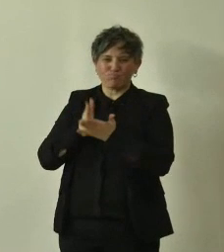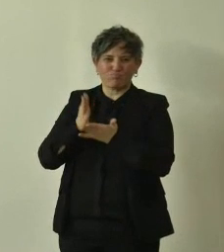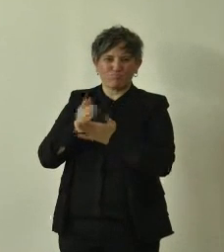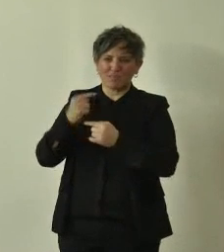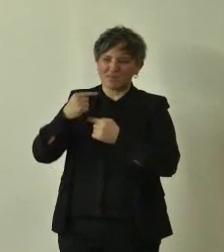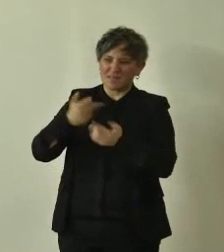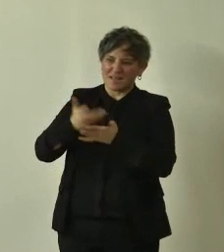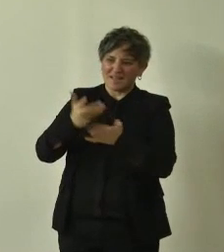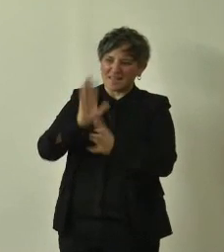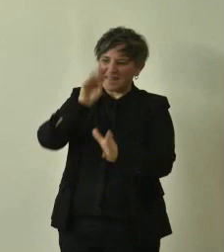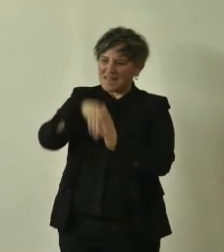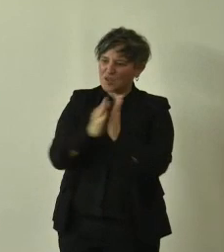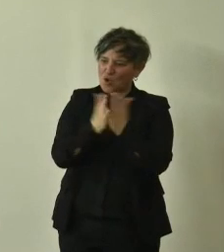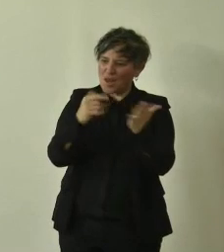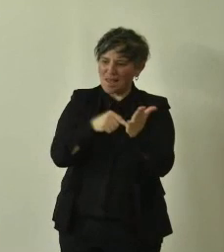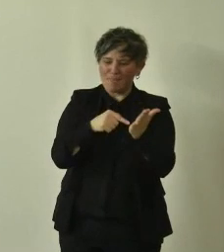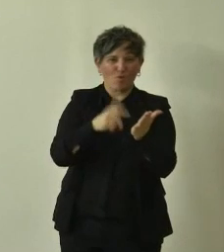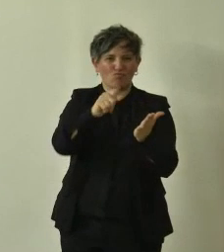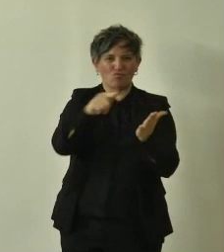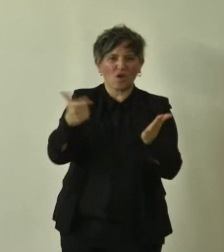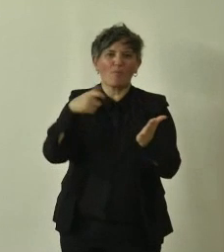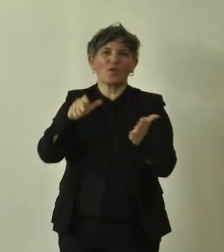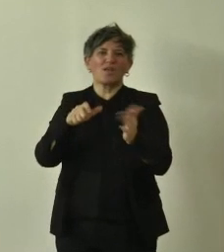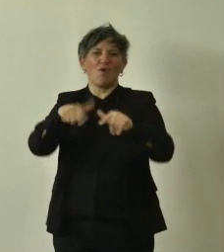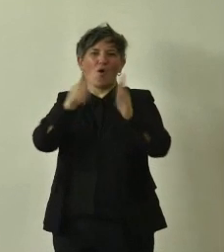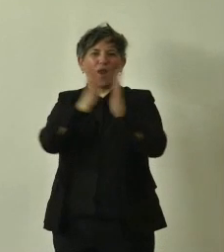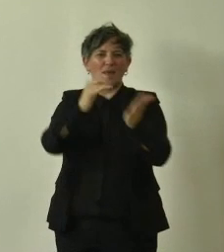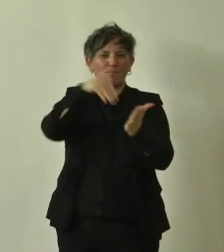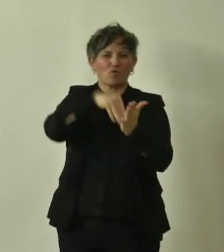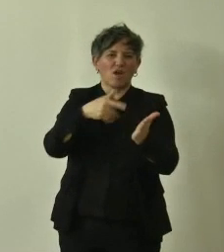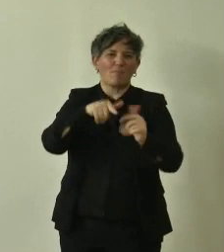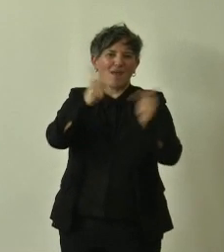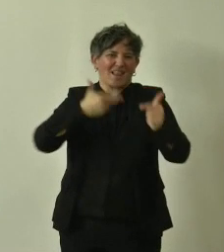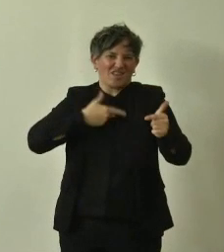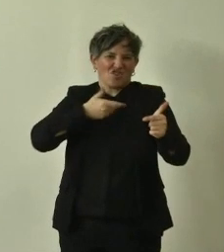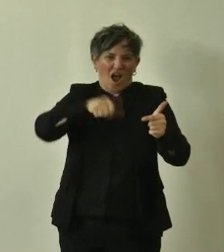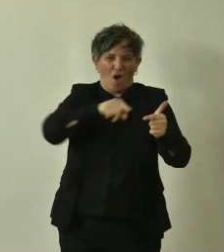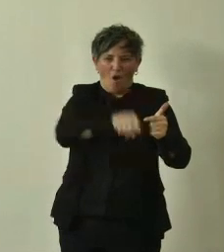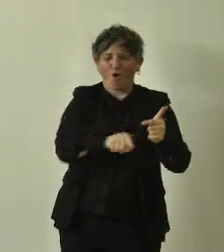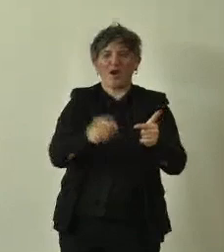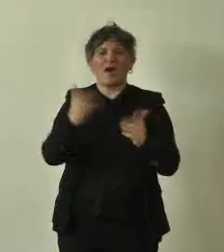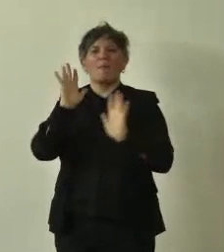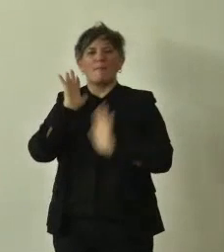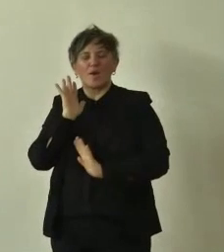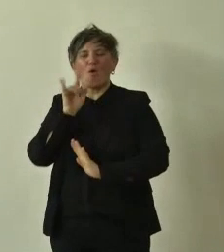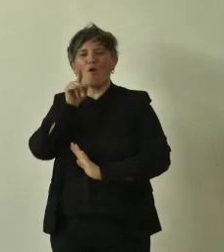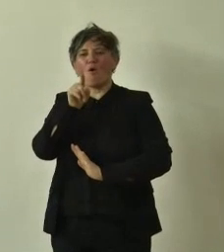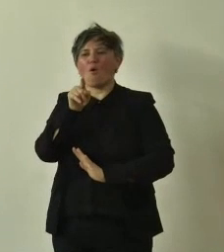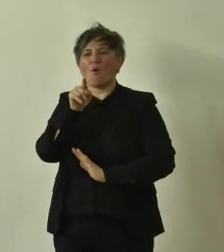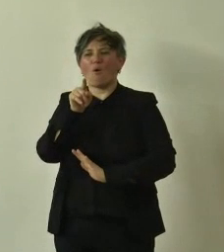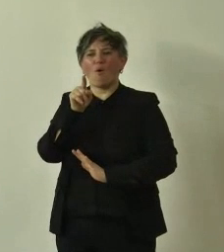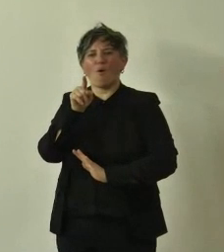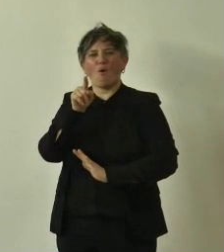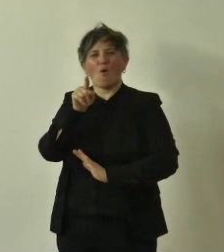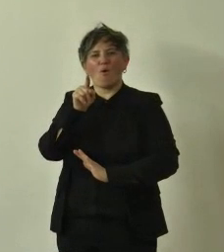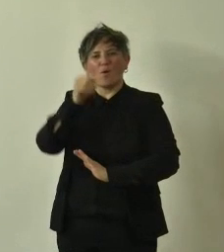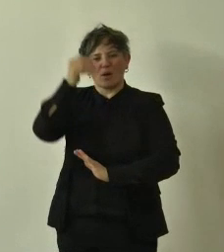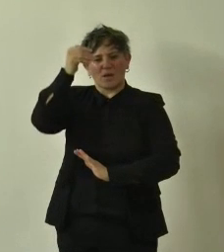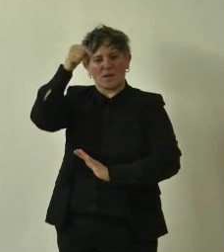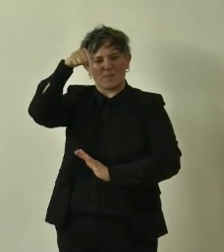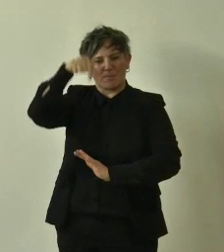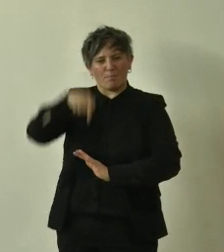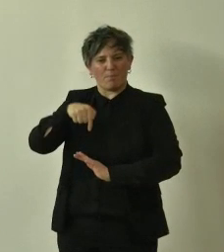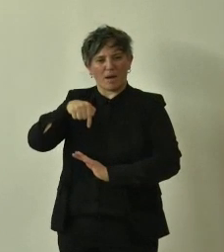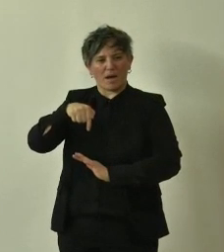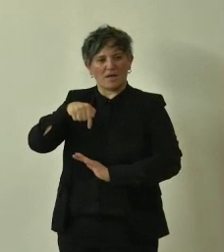il libro è stato dedicato alle piante che esistono oggi però chi è a casa può vedere in basso a sinistra